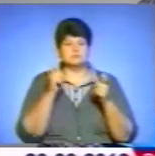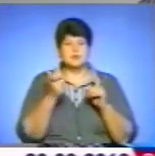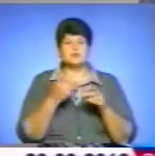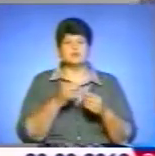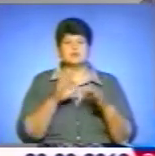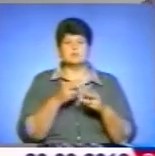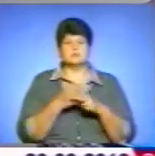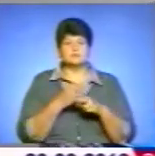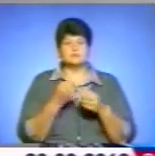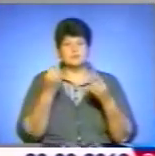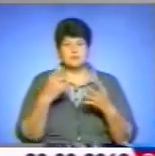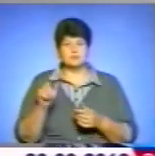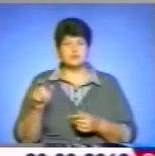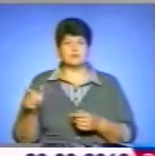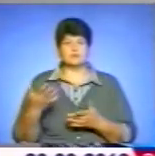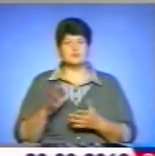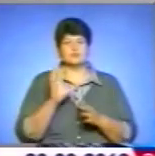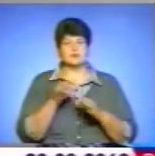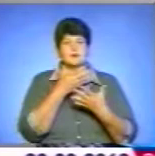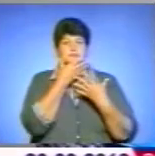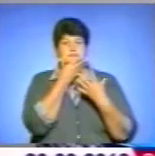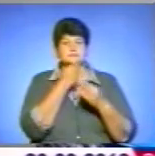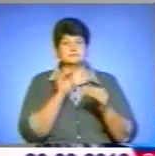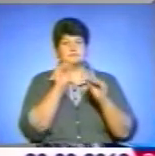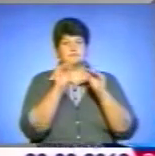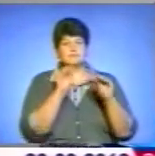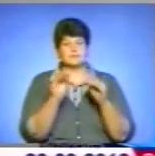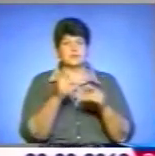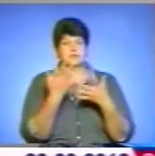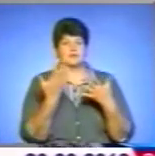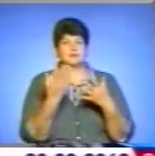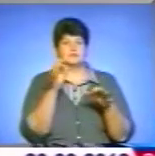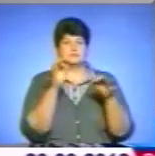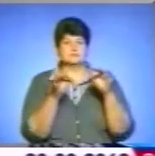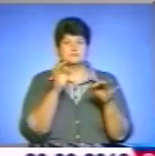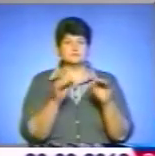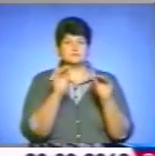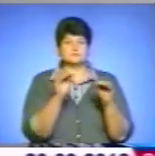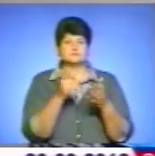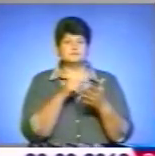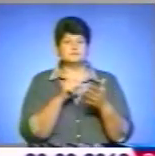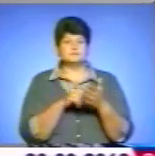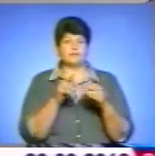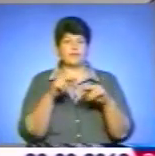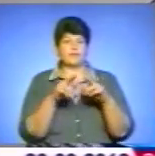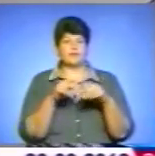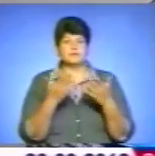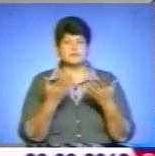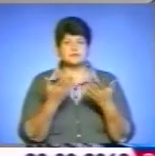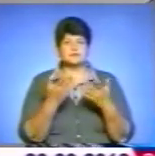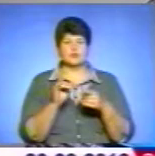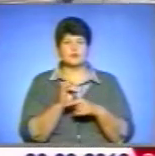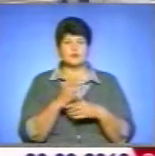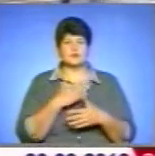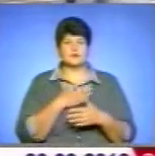громадянам. Чи буде вона вписуватись, простіше кажучи, в даний пейзаж, чи архітектурні норми якраз